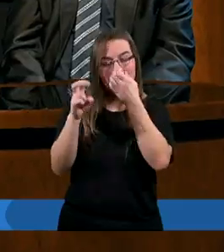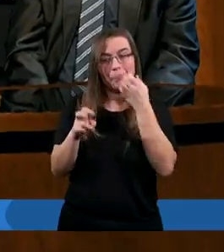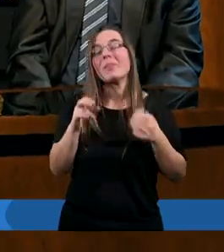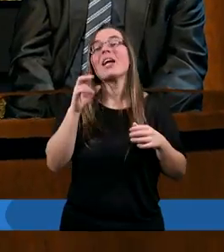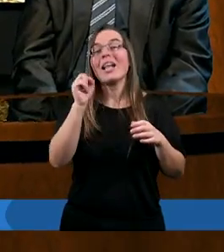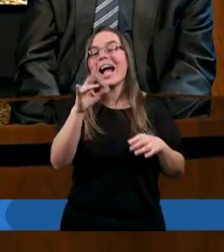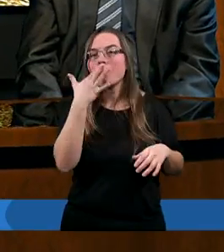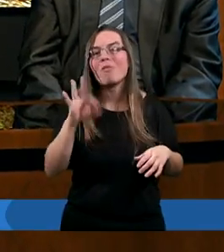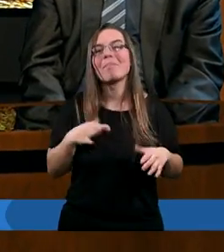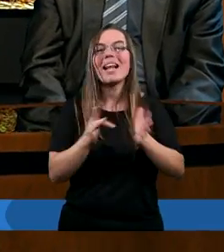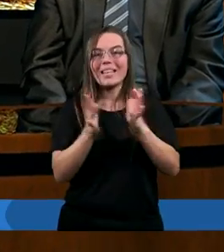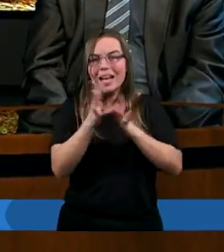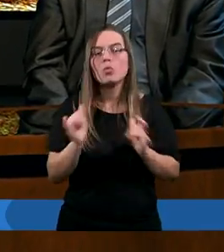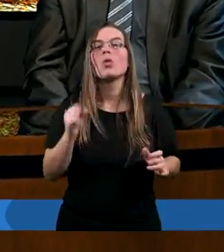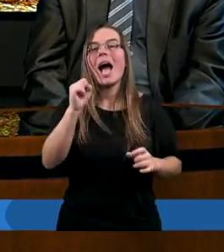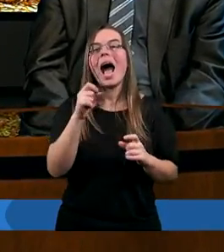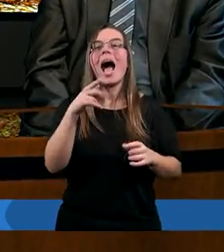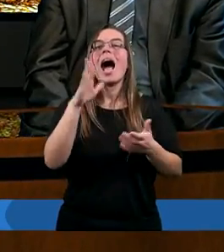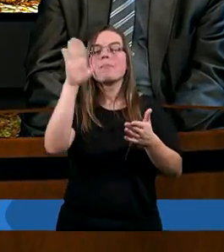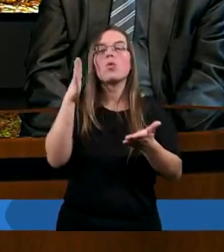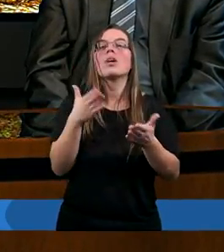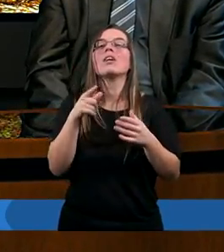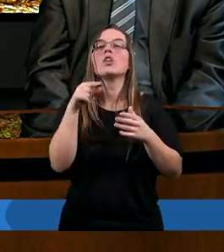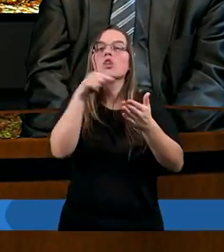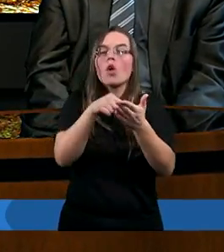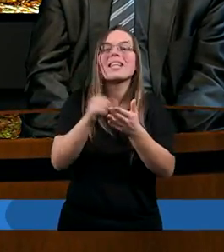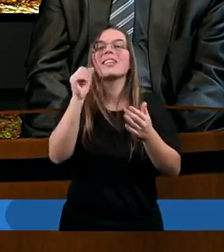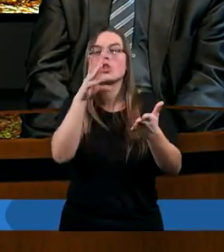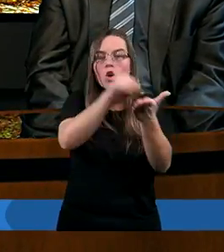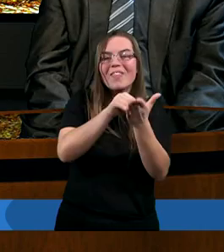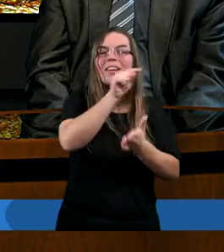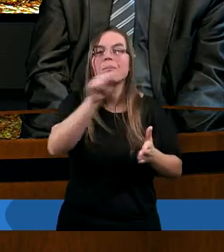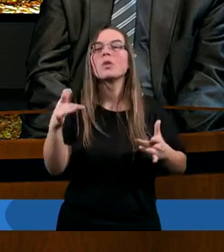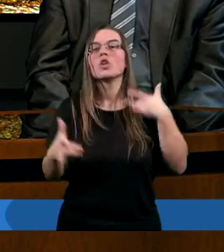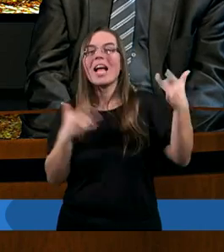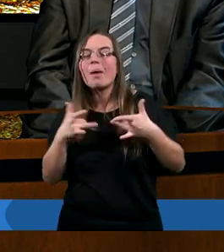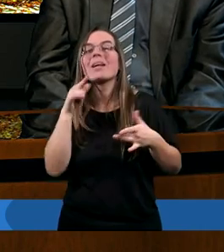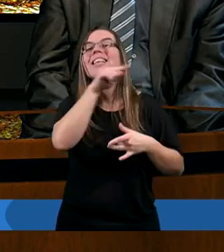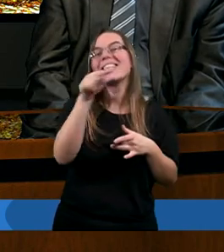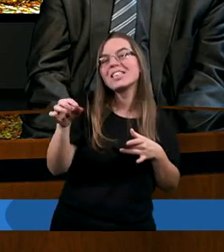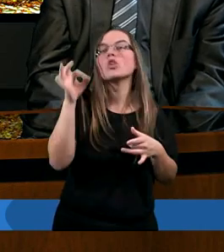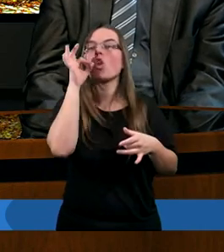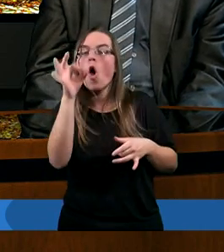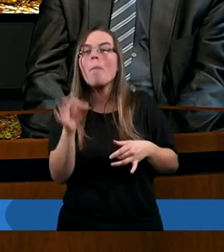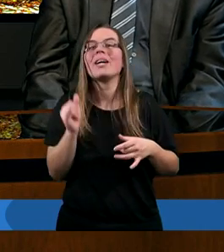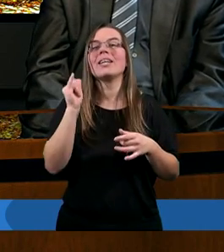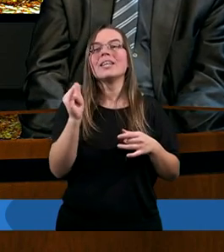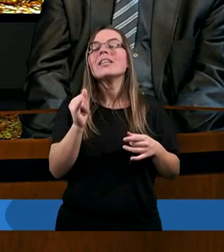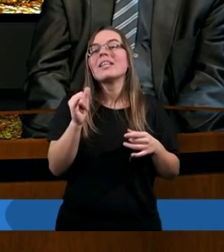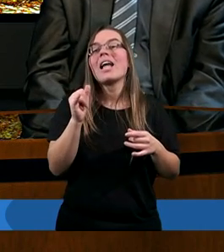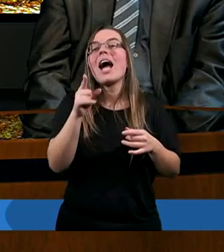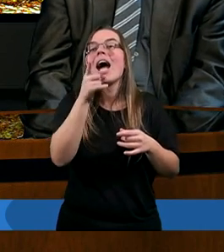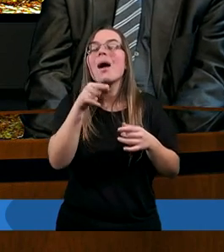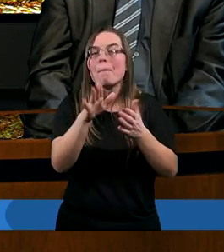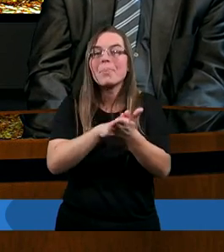mówił Pan Jezus. Mhm. Ale Bóg także dotyka doświadczeniami i cierpieniem tych dobrych. Wręcz Biblia